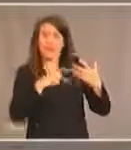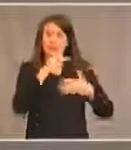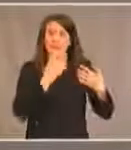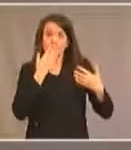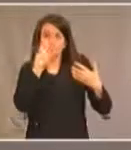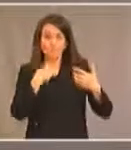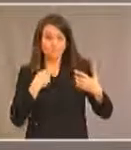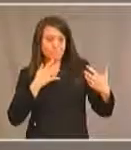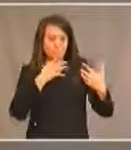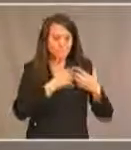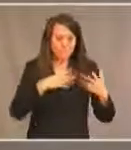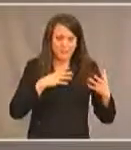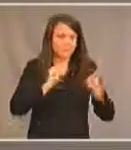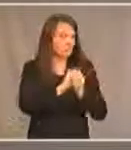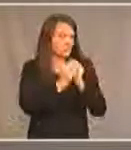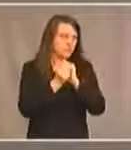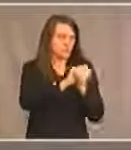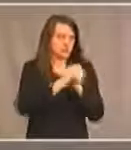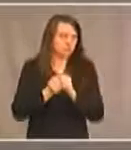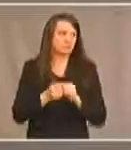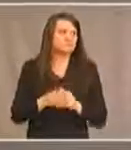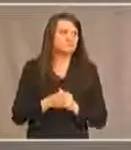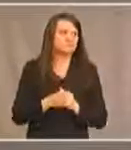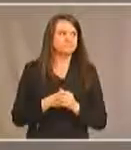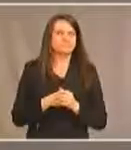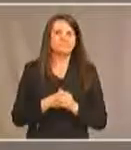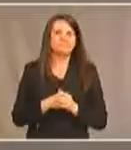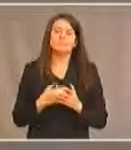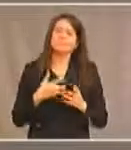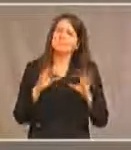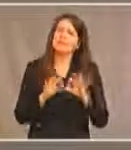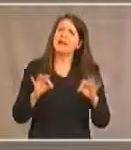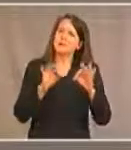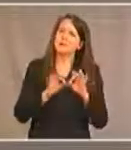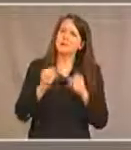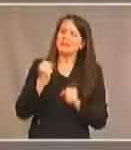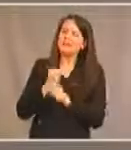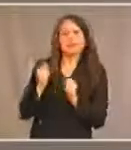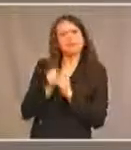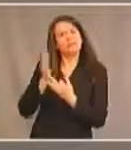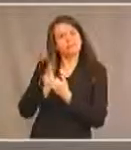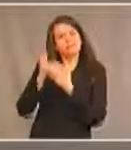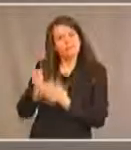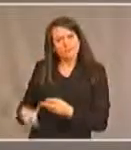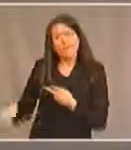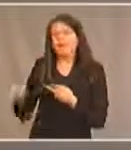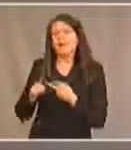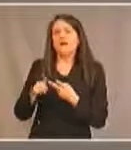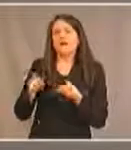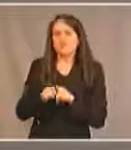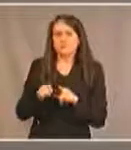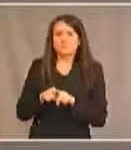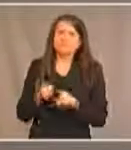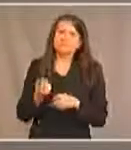'il s'agit de travailler avec les intervenants, avec les